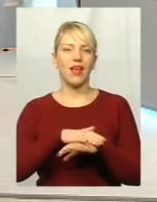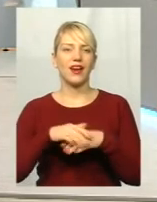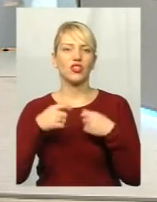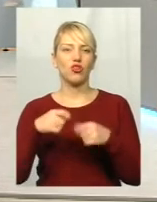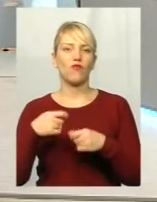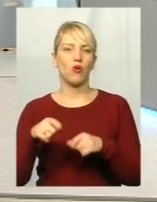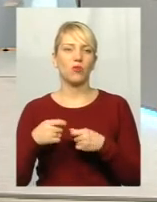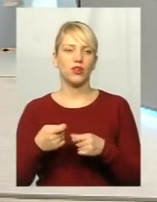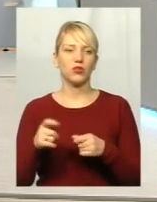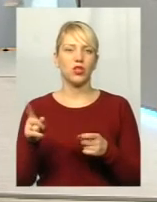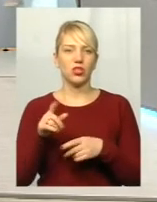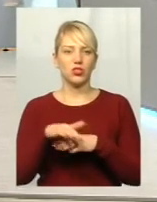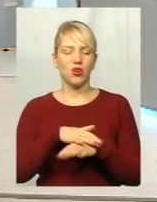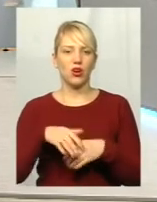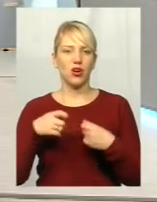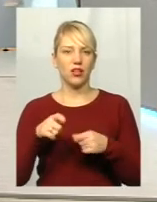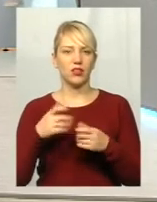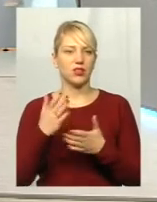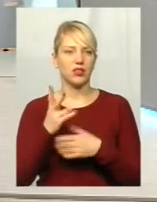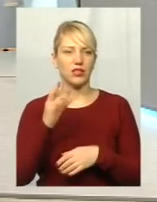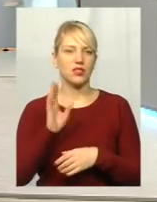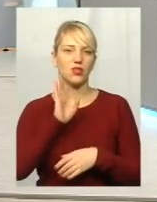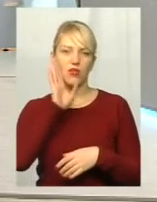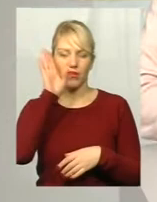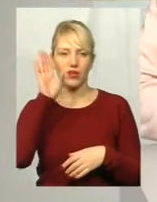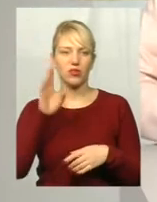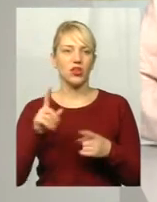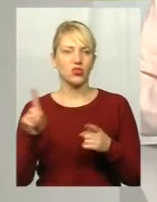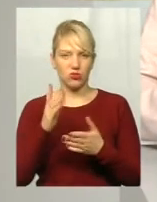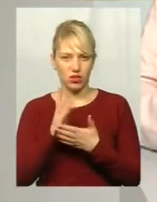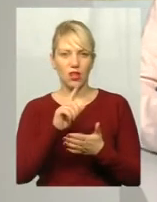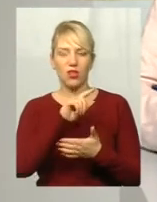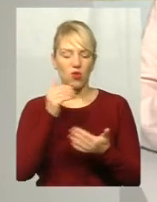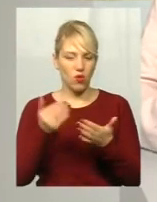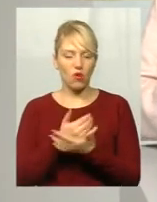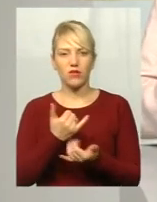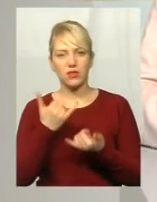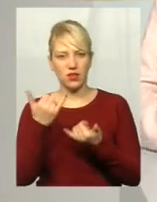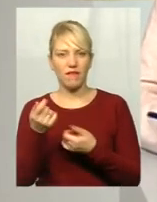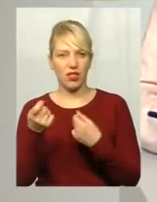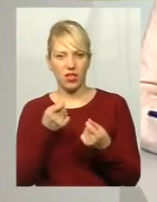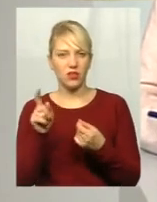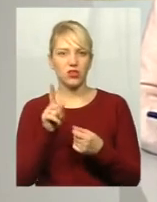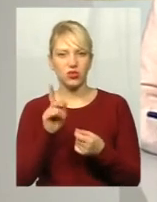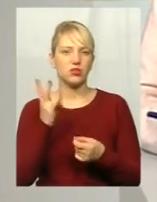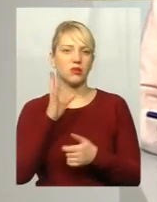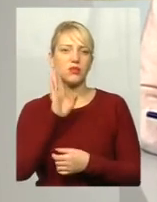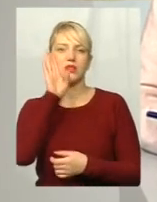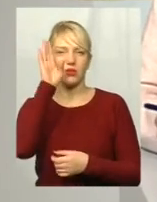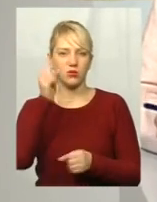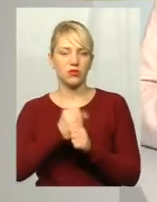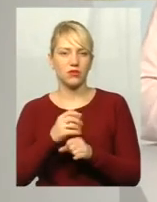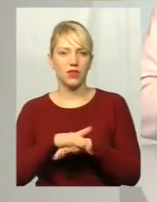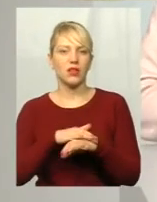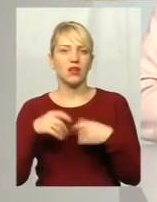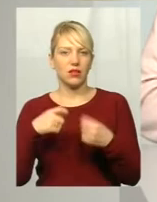що ринок працює з самого ранесенька є новиною для влади? Ну і дальні гречани, які не були людьми, так і лишилися їм, і не вигідно сюди їздити, а коли вибори